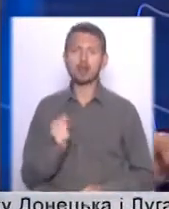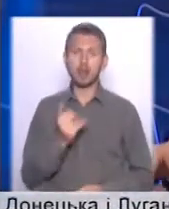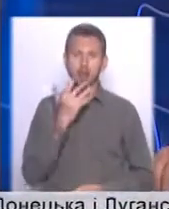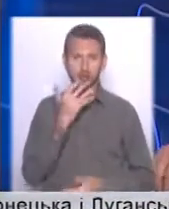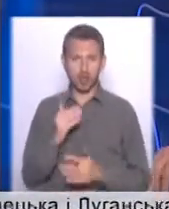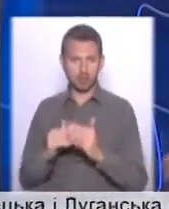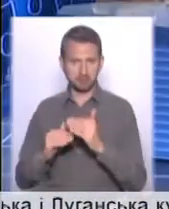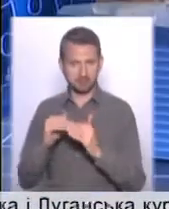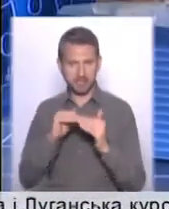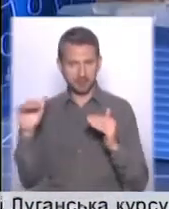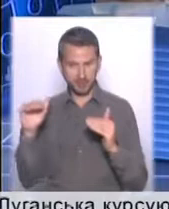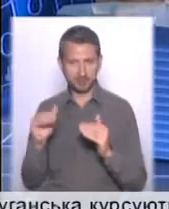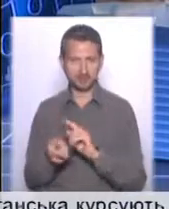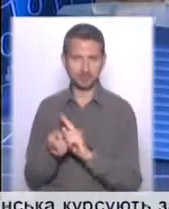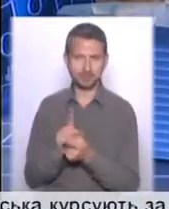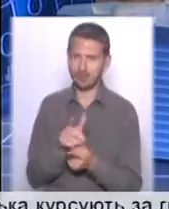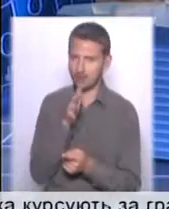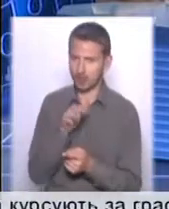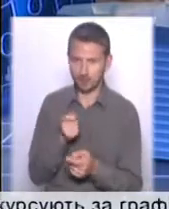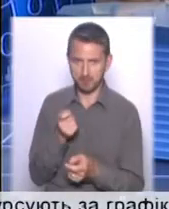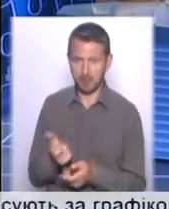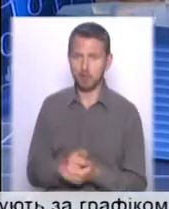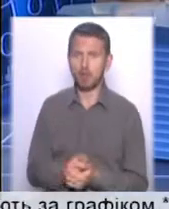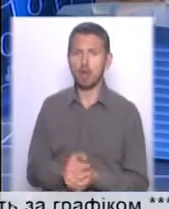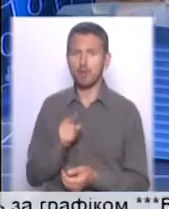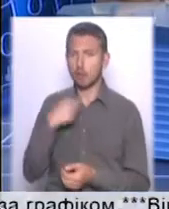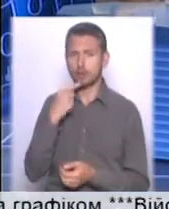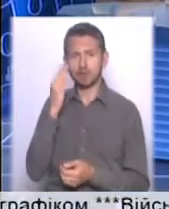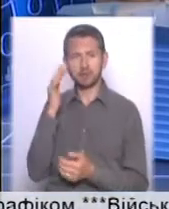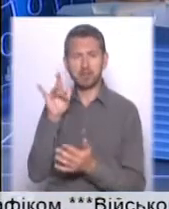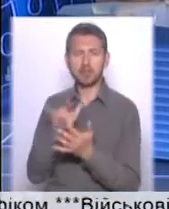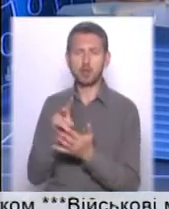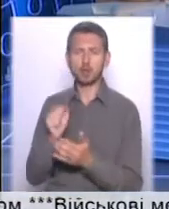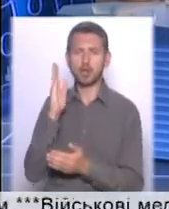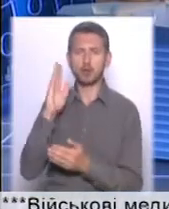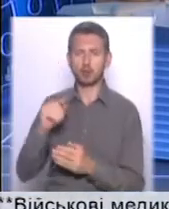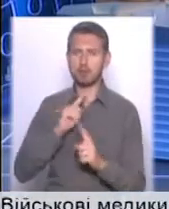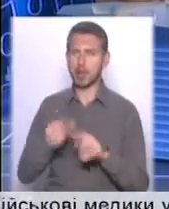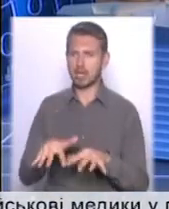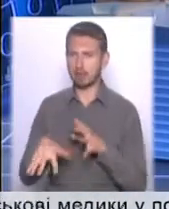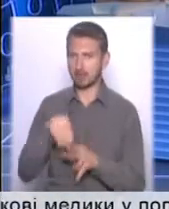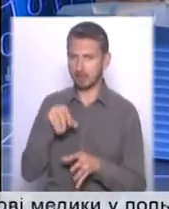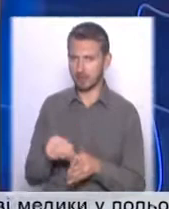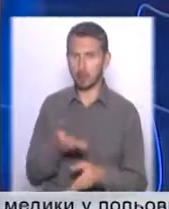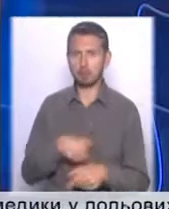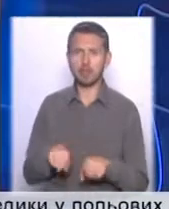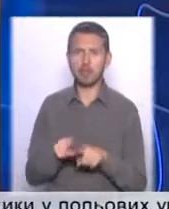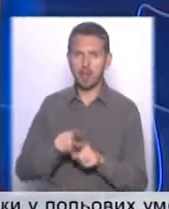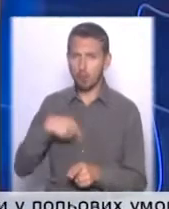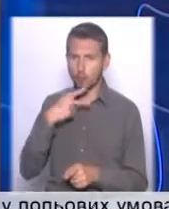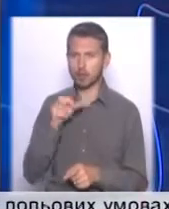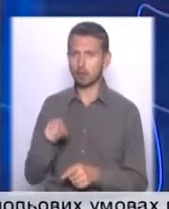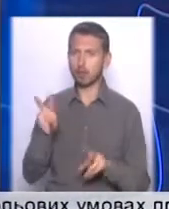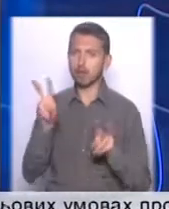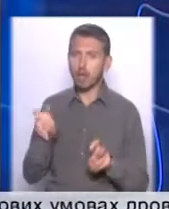рівень, бо менше і менше часу залишається, знову таки, от ви говорите з прицілом на наступні парламентські вибори. Ми вже так само говорили на цю тему, але